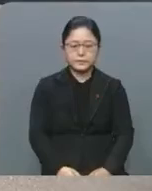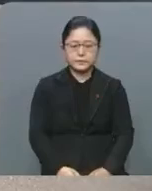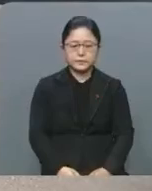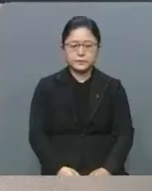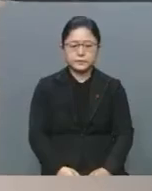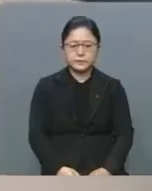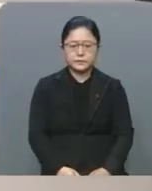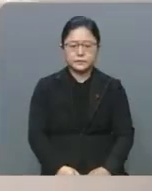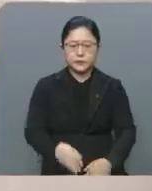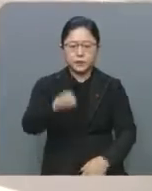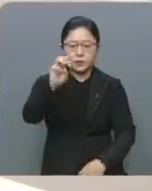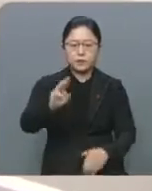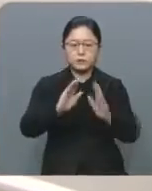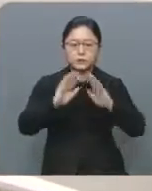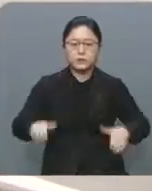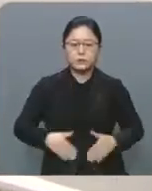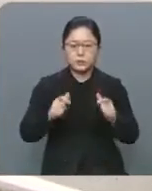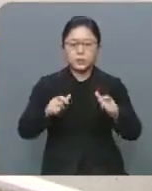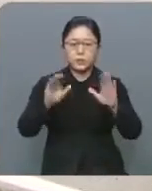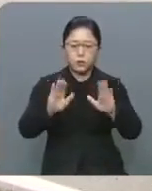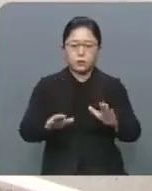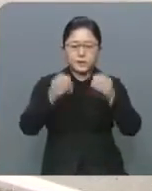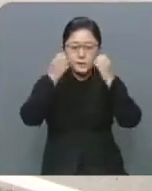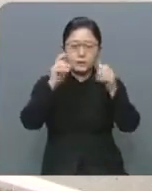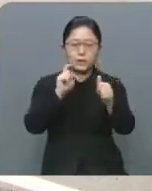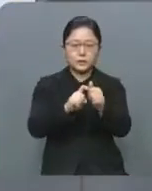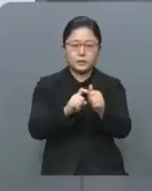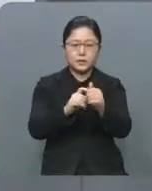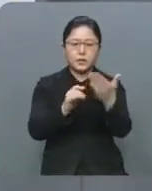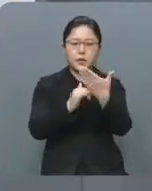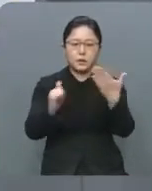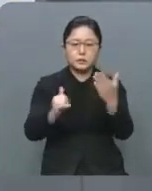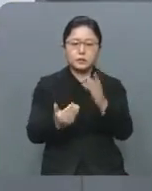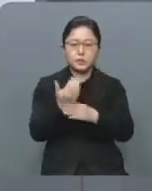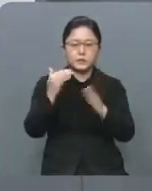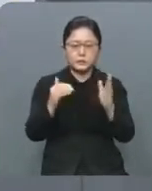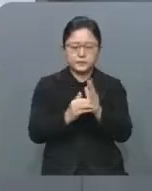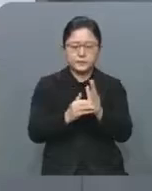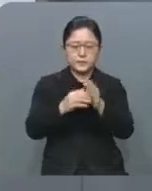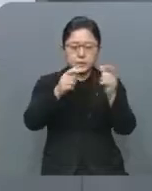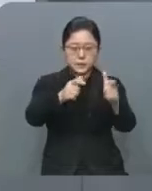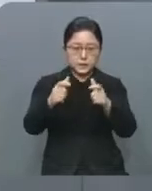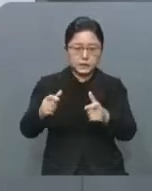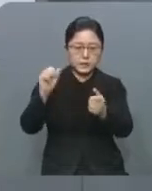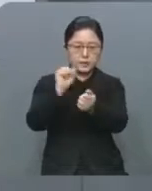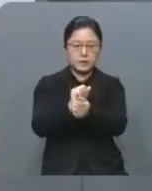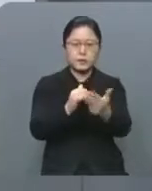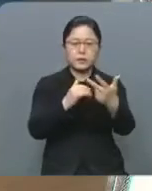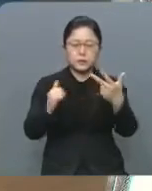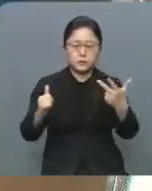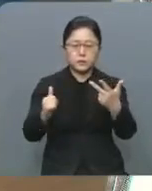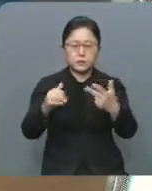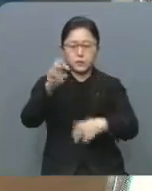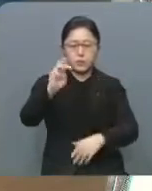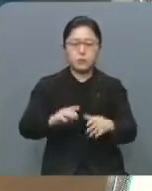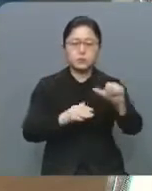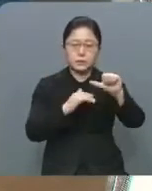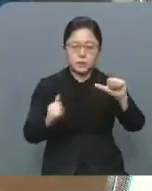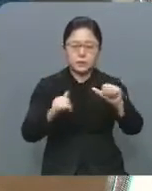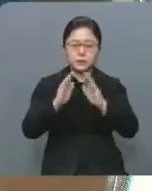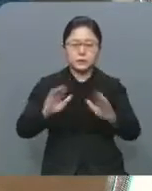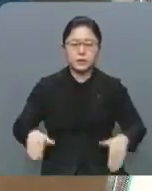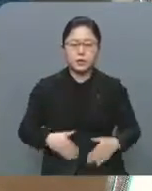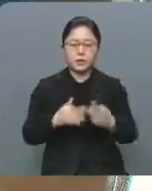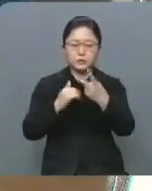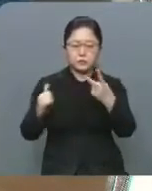광주와 전남에서는 오늘 신규 확진자가 9명 나왔습니다. 지역 감염자는 7명으로 광주 5명,